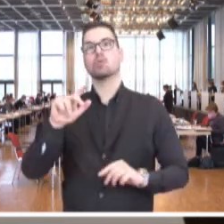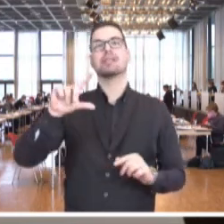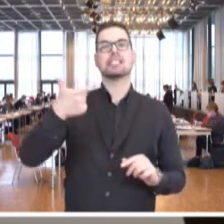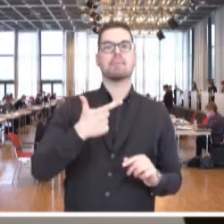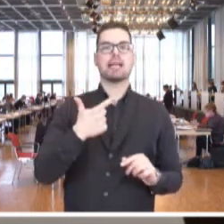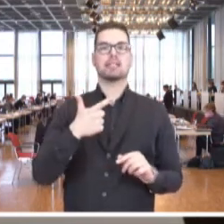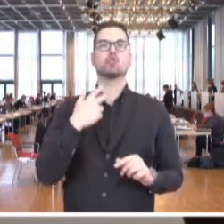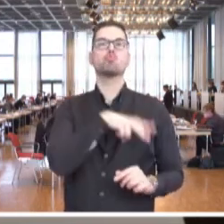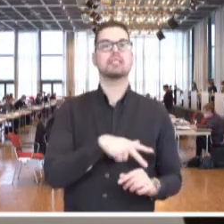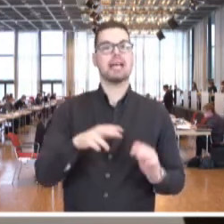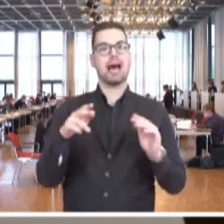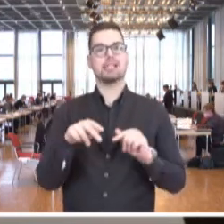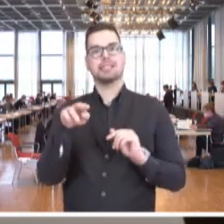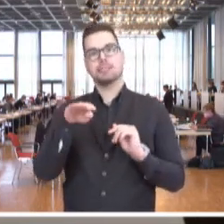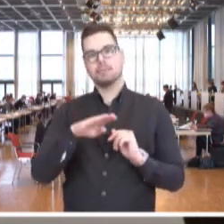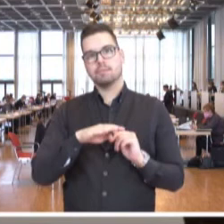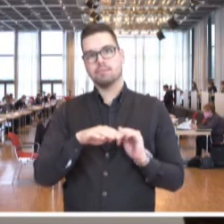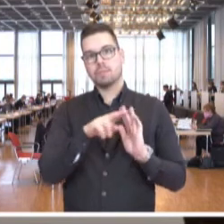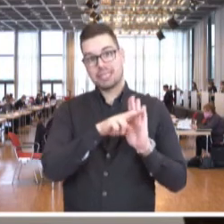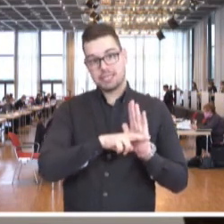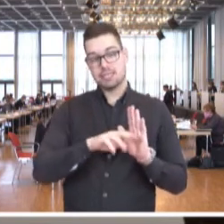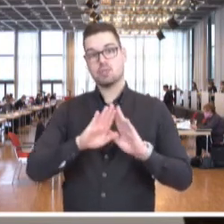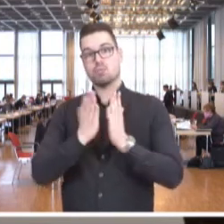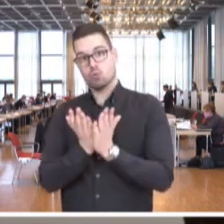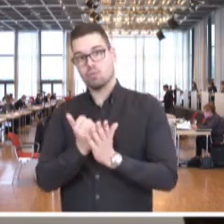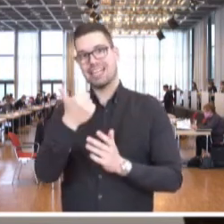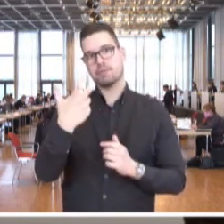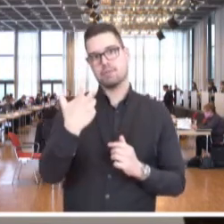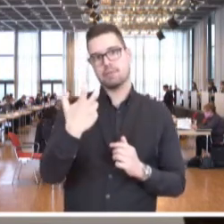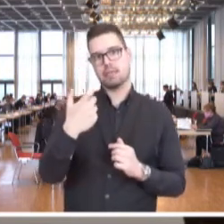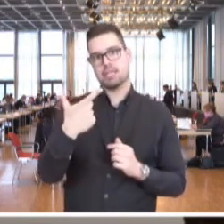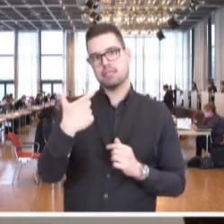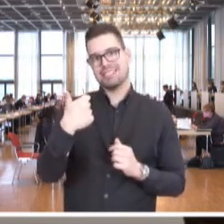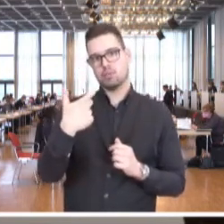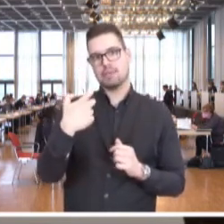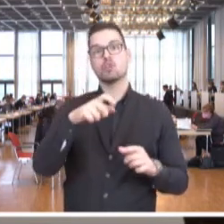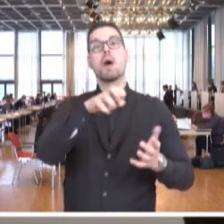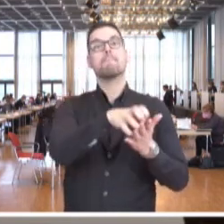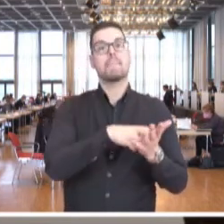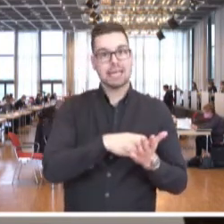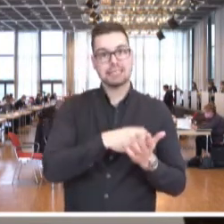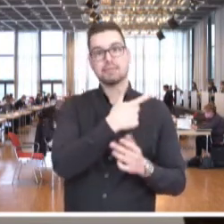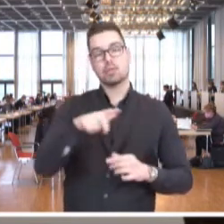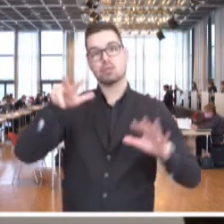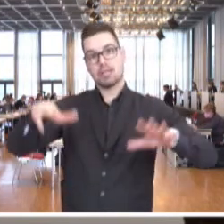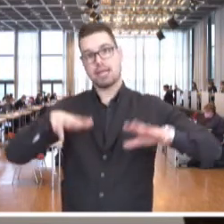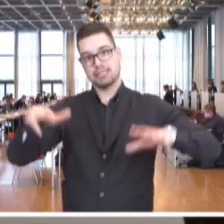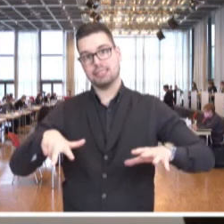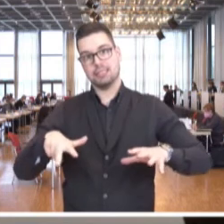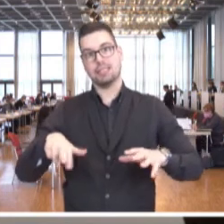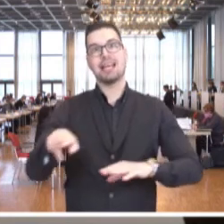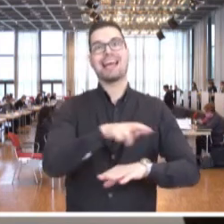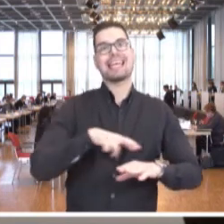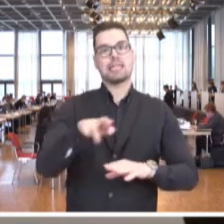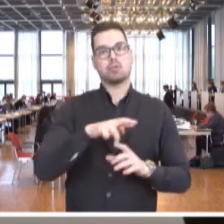Sozialgesetzbuch und des Bundeskindergeldgesetzes vom 21. März 2018 an die Landkreise und den Regionalverbund